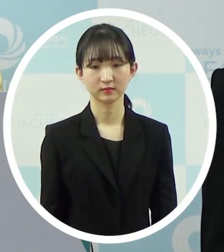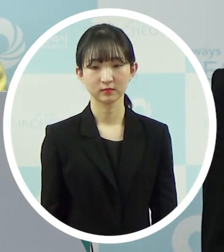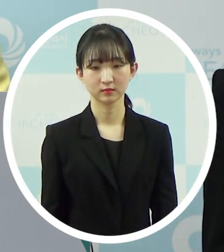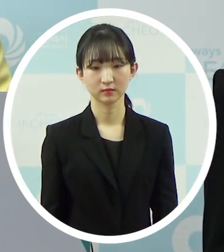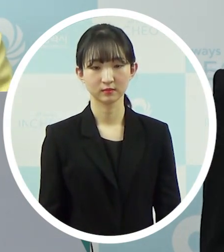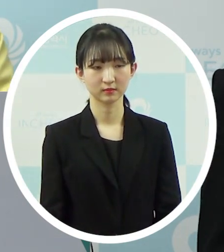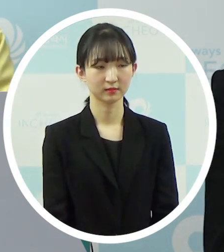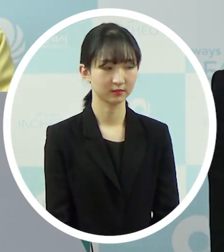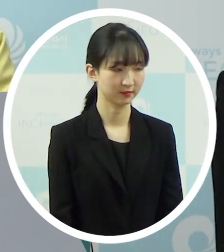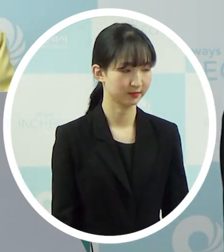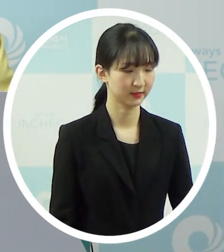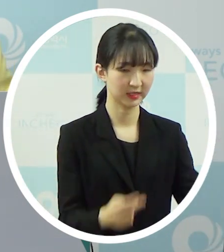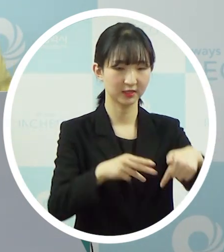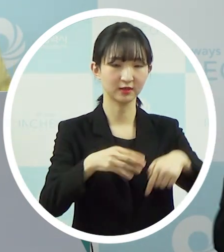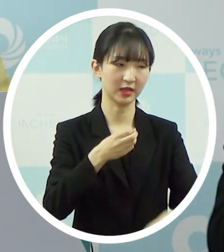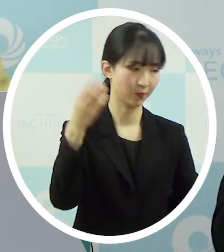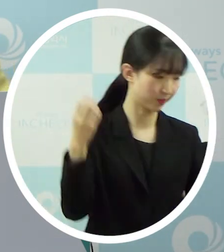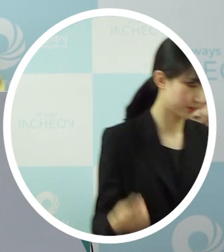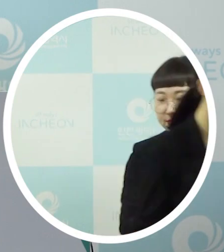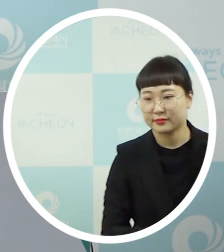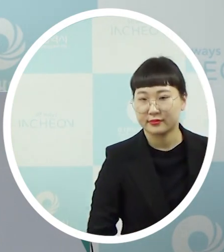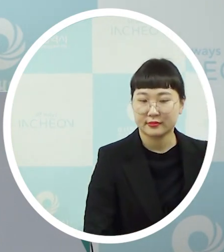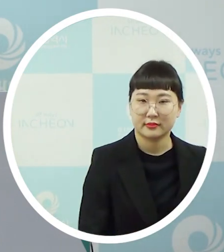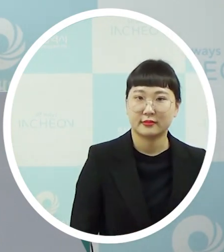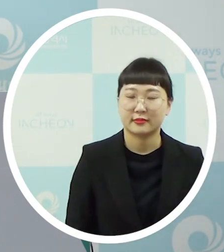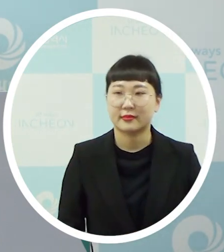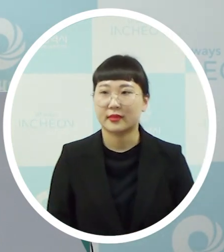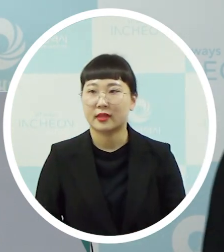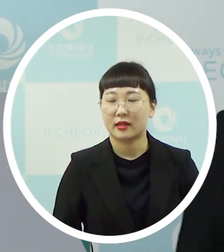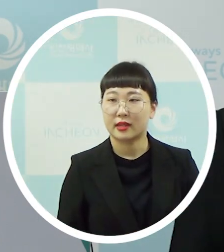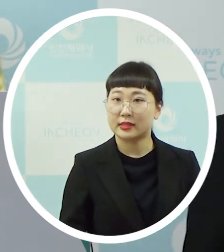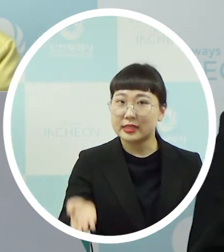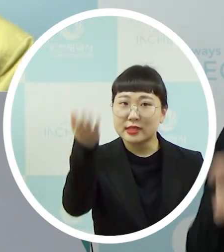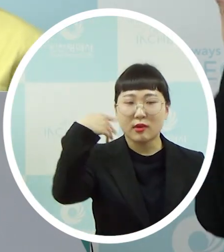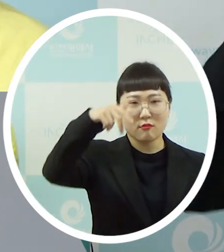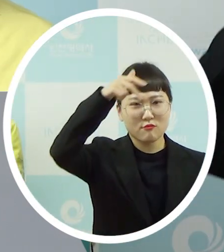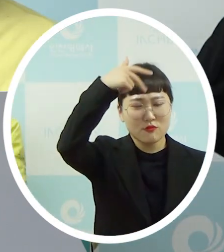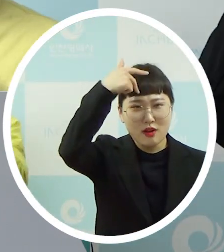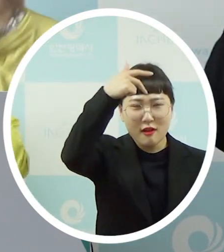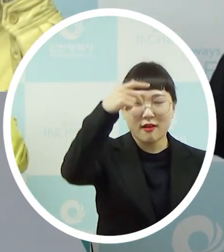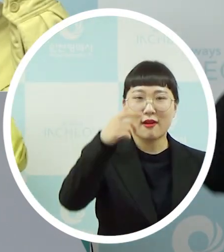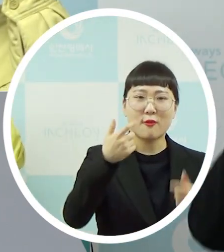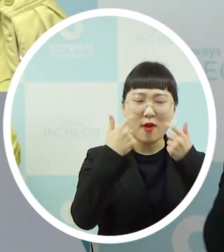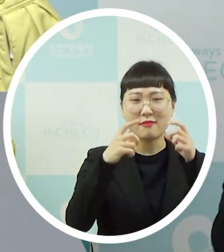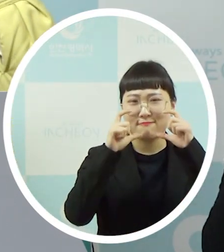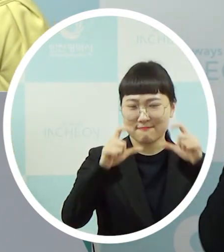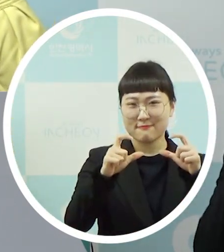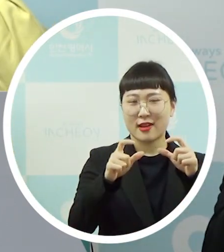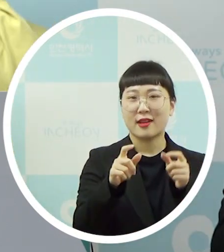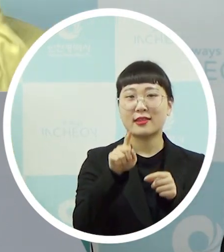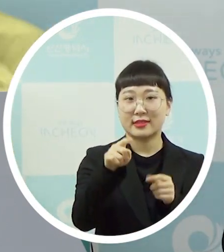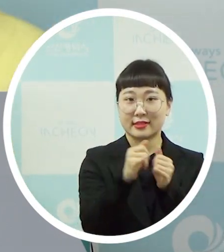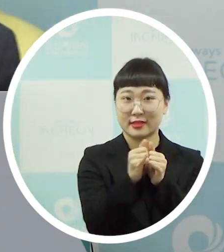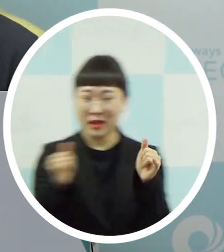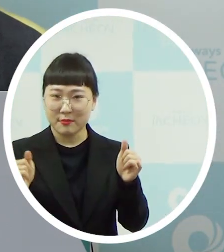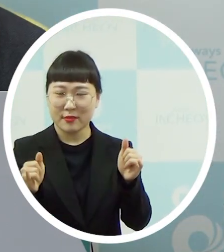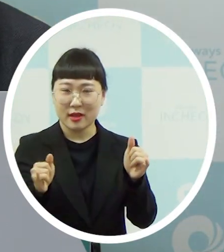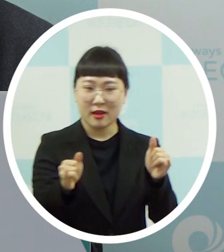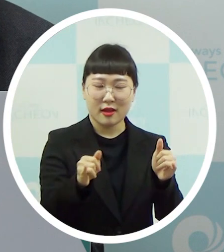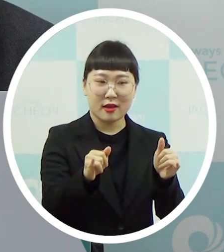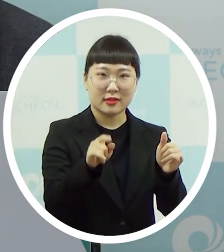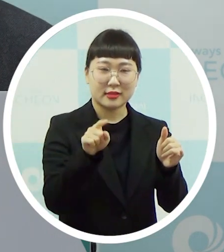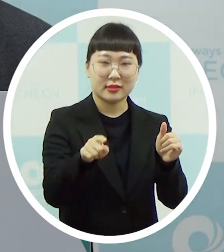인천일보 이순민 기자입니다. 보강국실부단장님께 여쭙겠습니다. 지난번 국경부 확진자 경우에 간험경로가